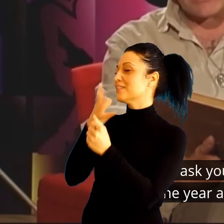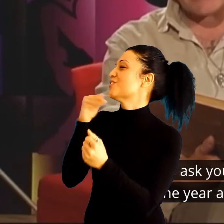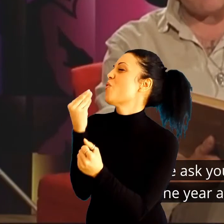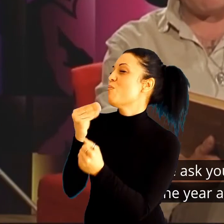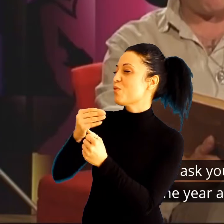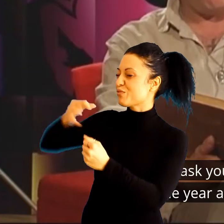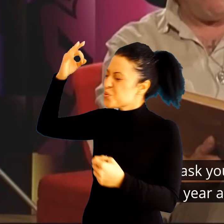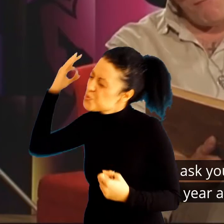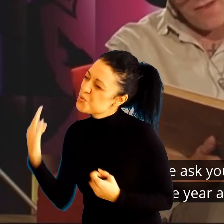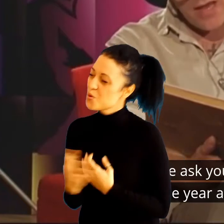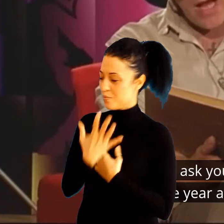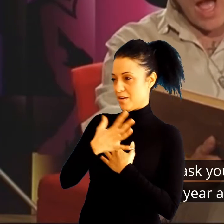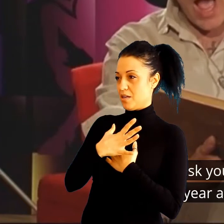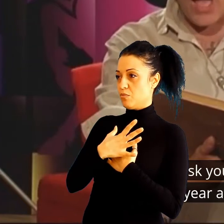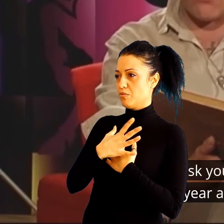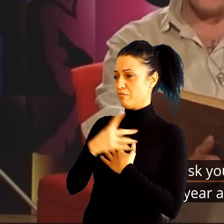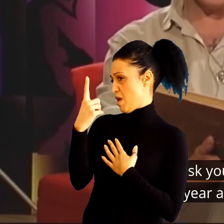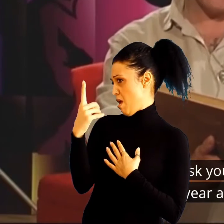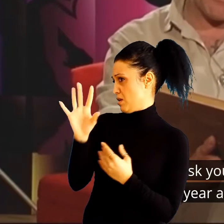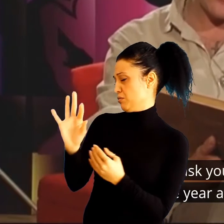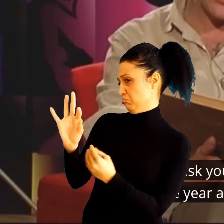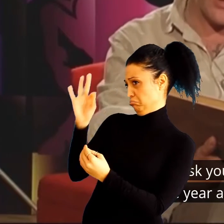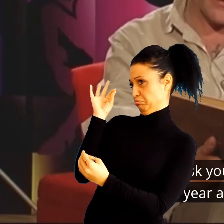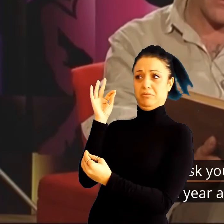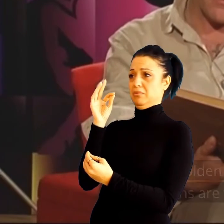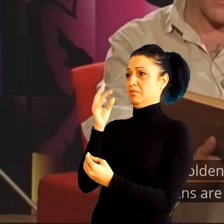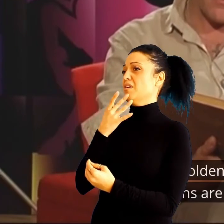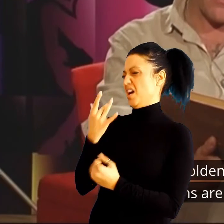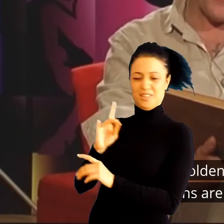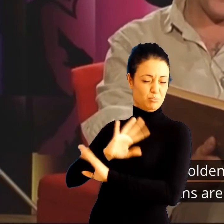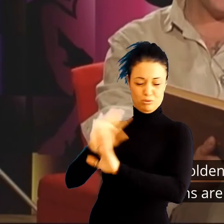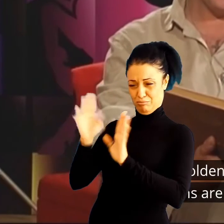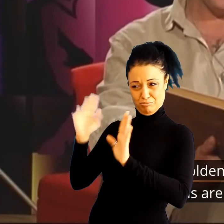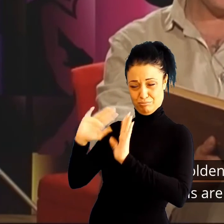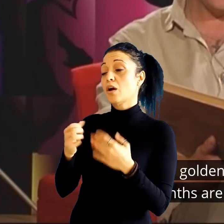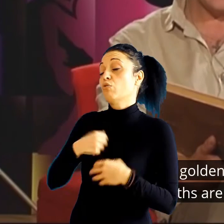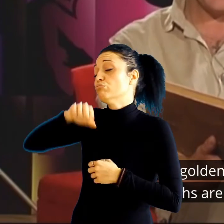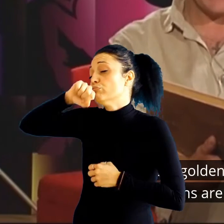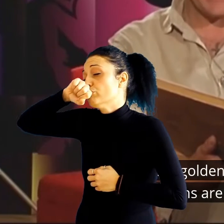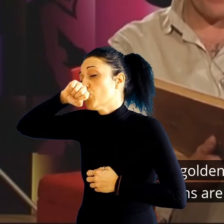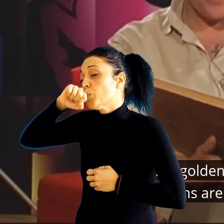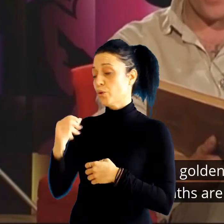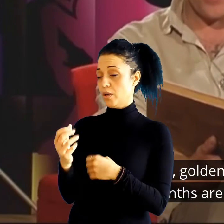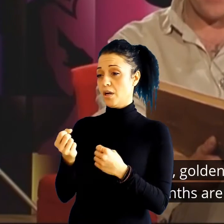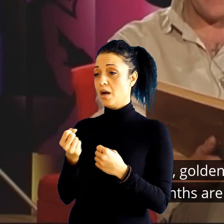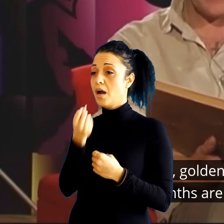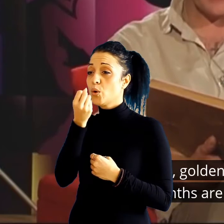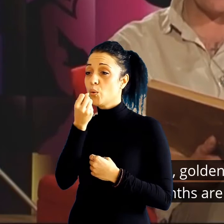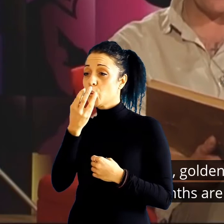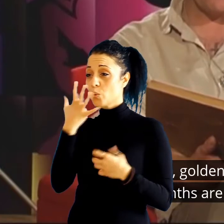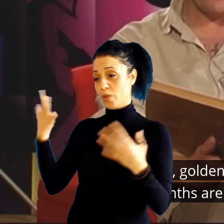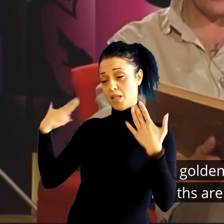годината се поубави, а кој се полоши? Оф, море и златна бабо,